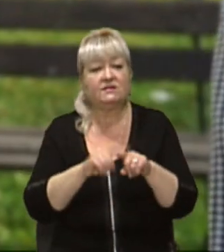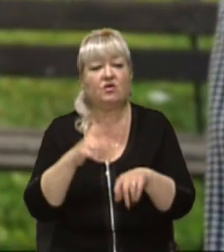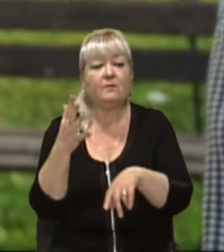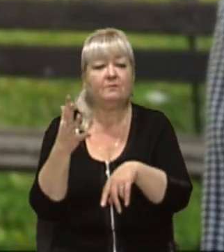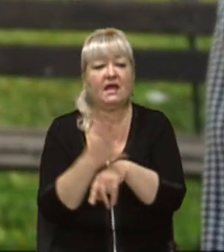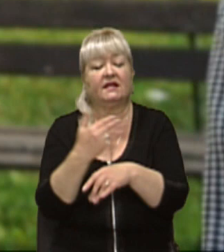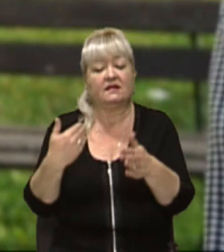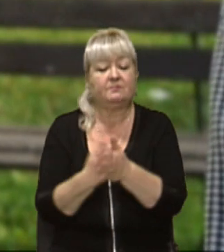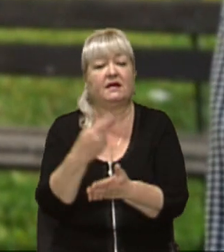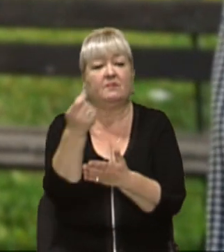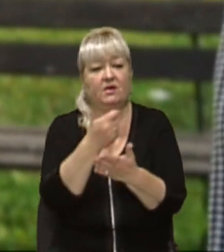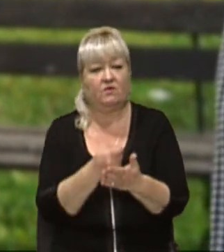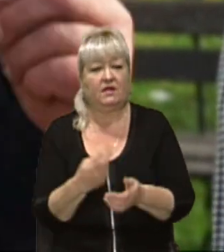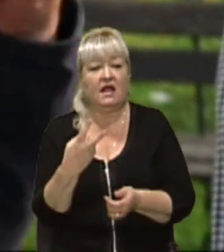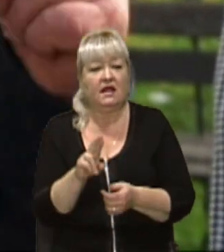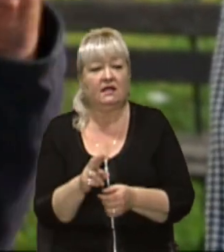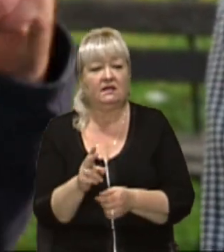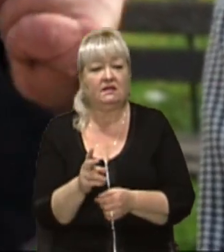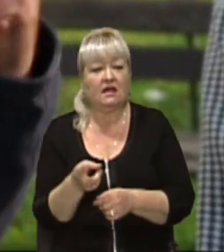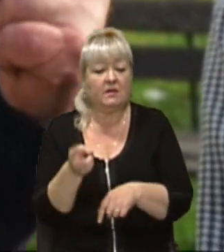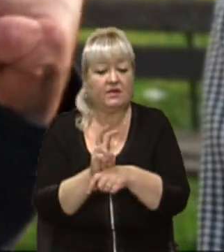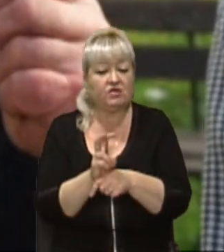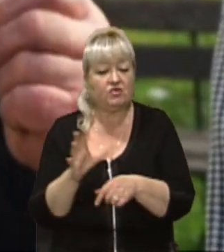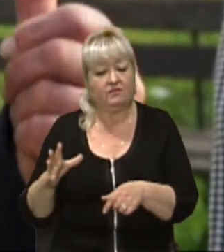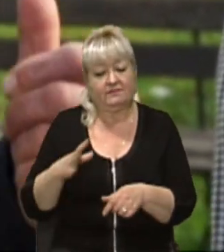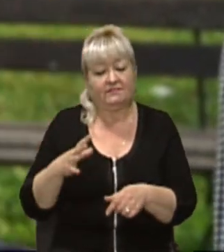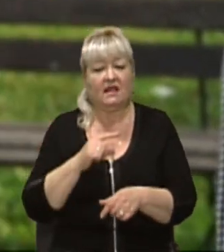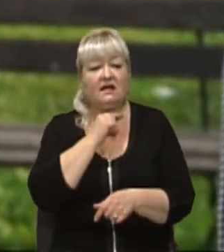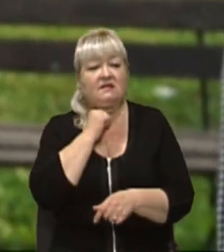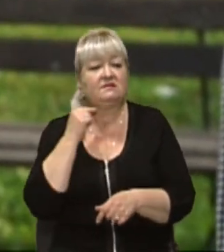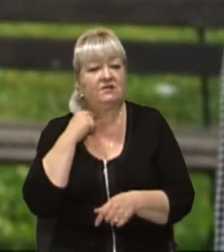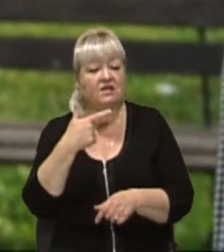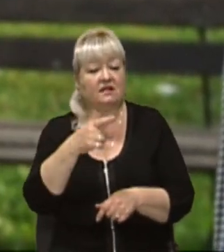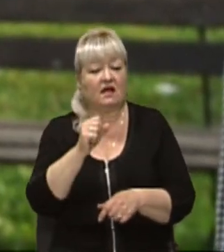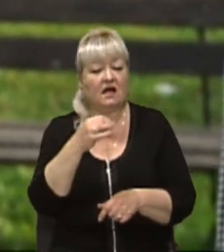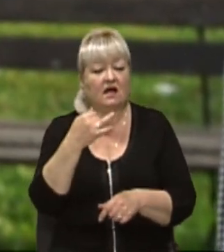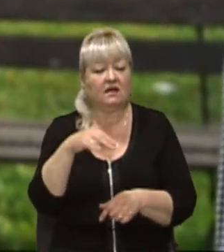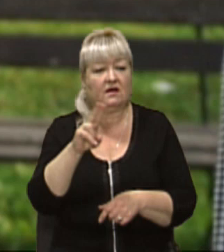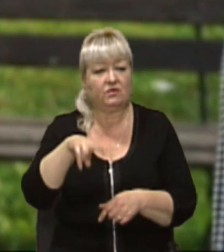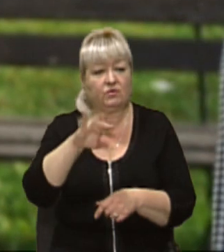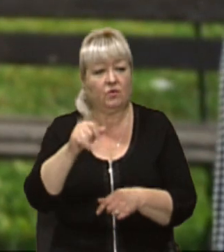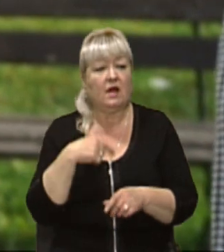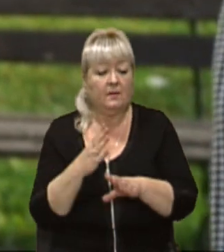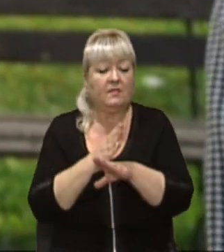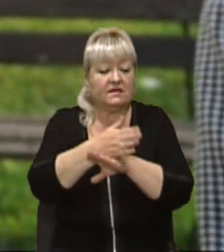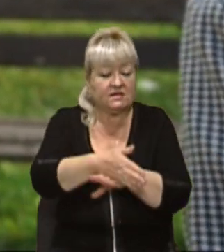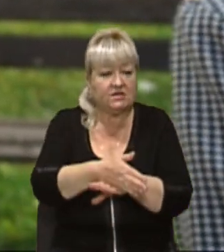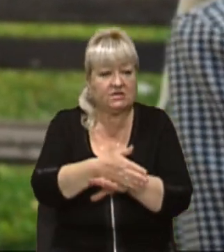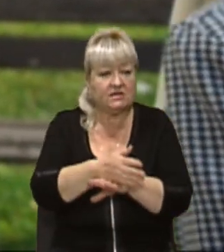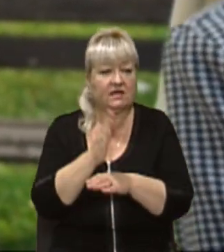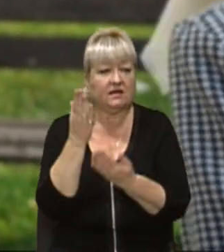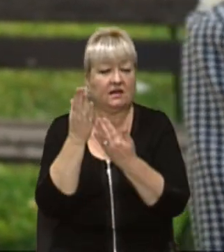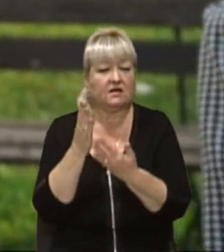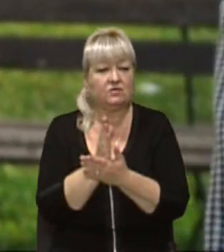раз перемальовано. Я раз зайшов з покійним священником Гайдуком Михайлом до церкви разом зайшли на відправу.